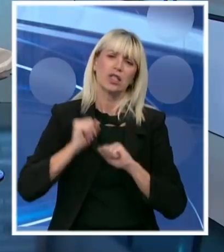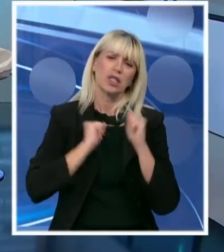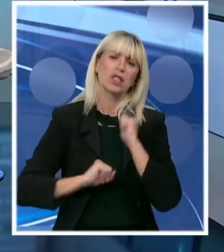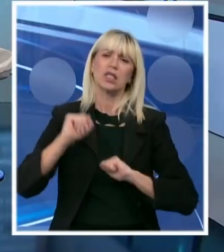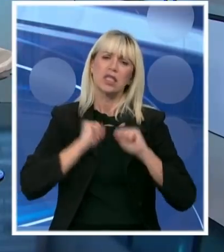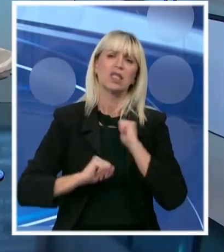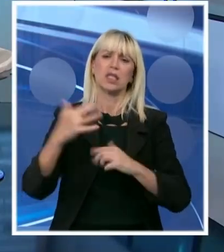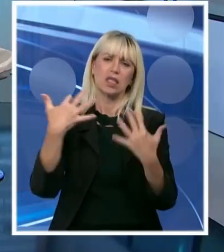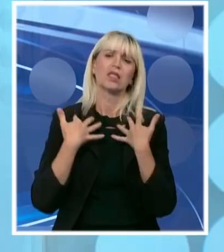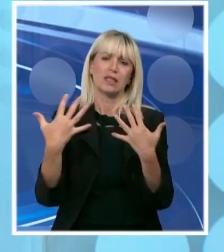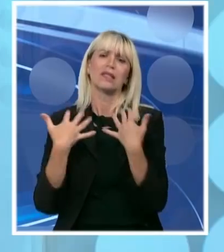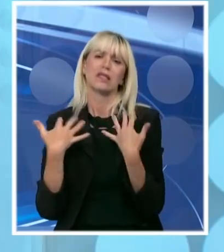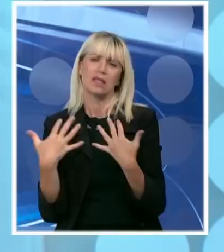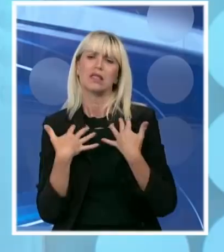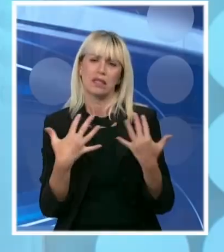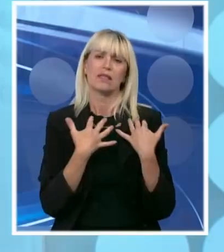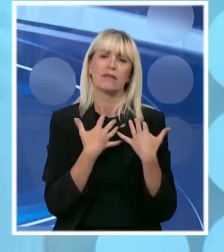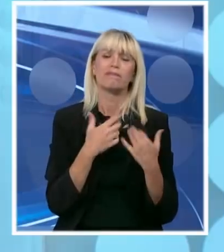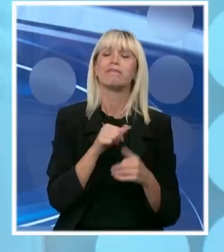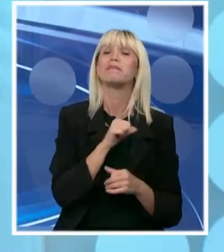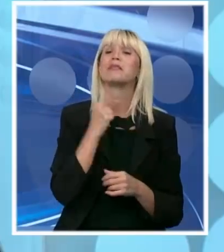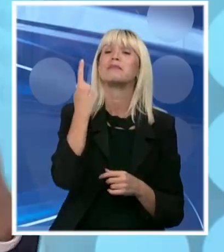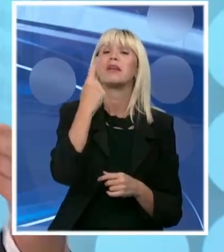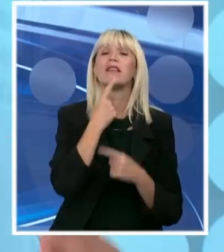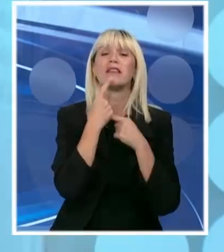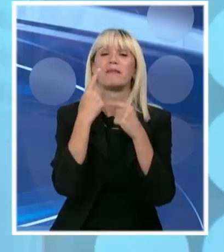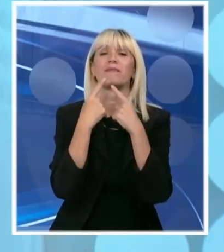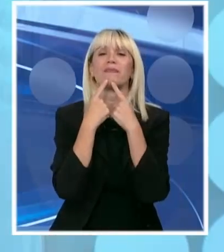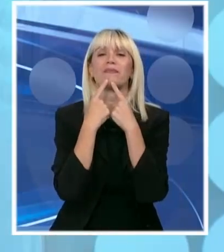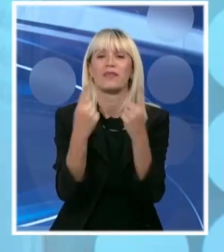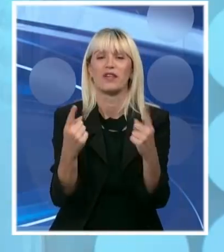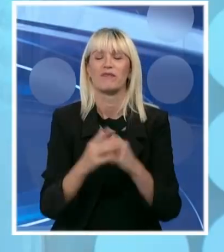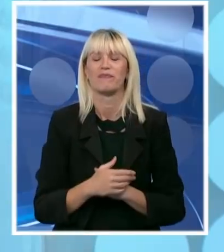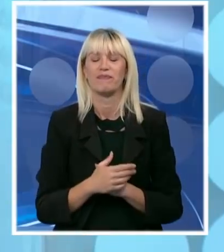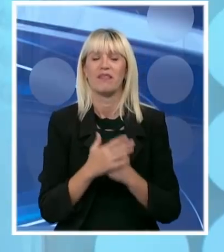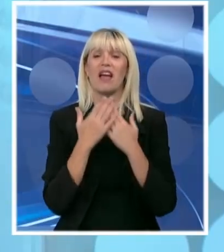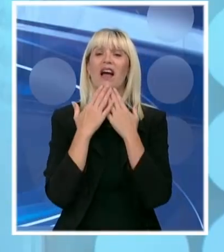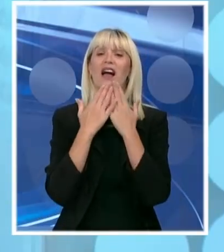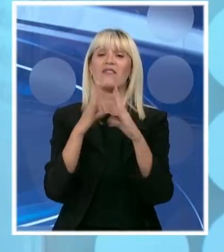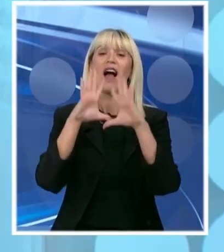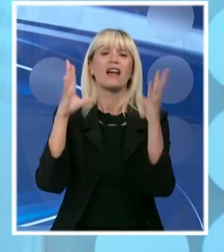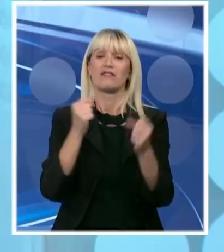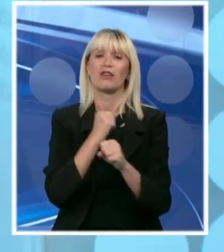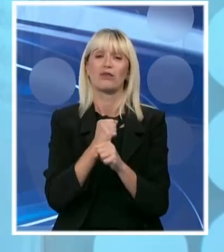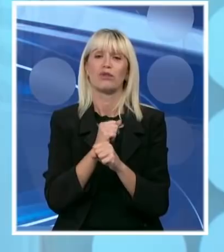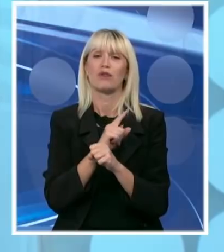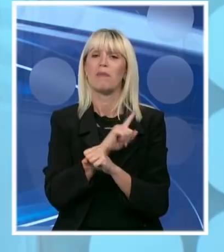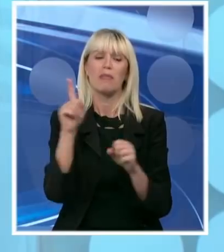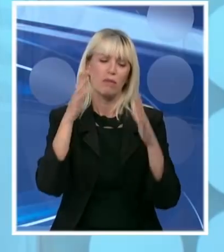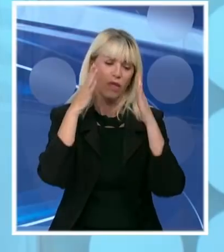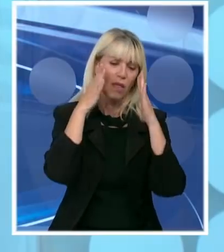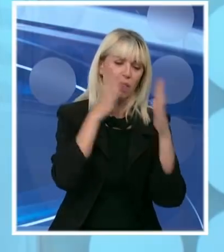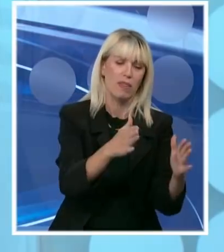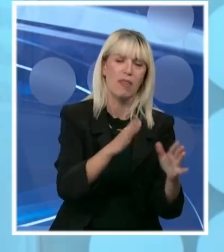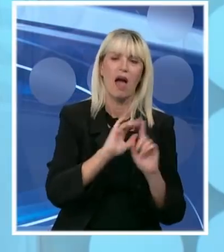E sve te ljude, samo ko ću još kažem hvala za to što ste radili i ne nasjedajte ljudi na laži. Oko Kosova. Svi hoće